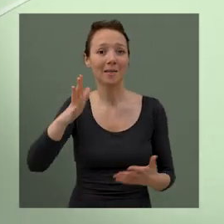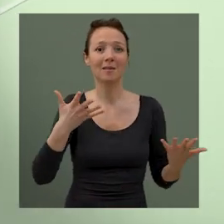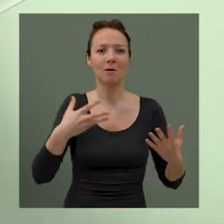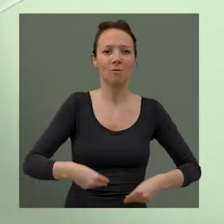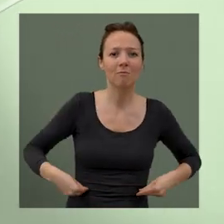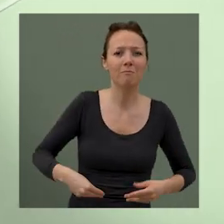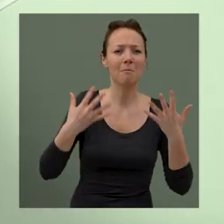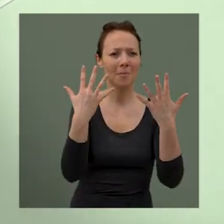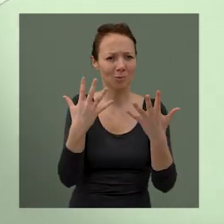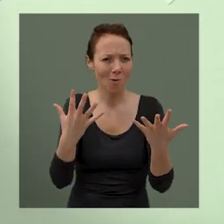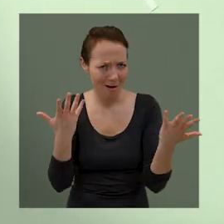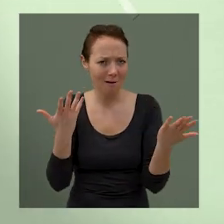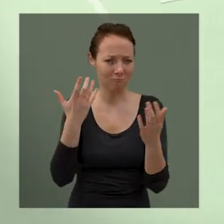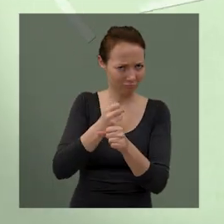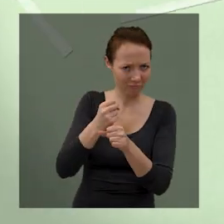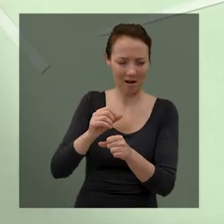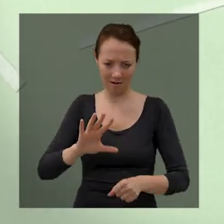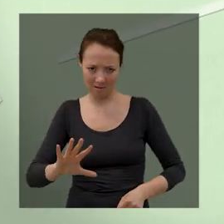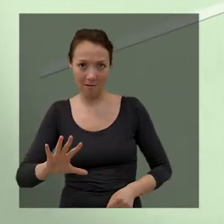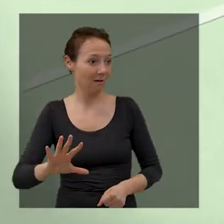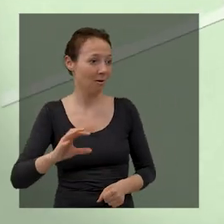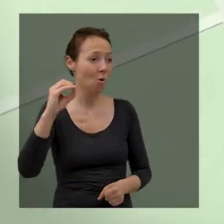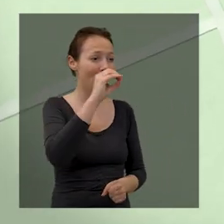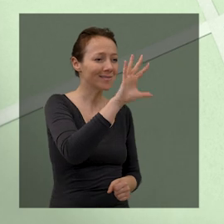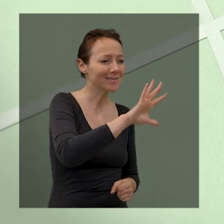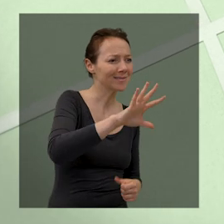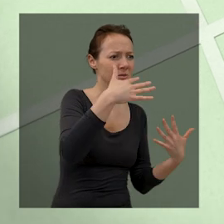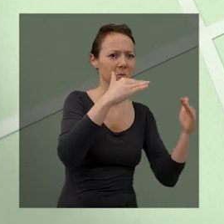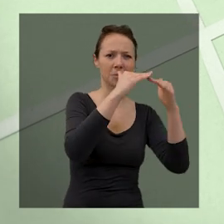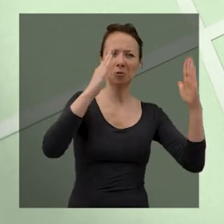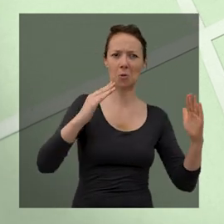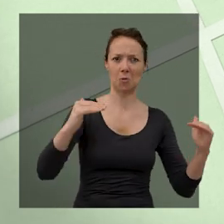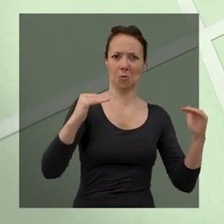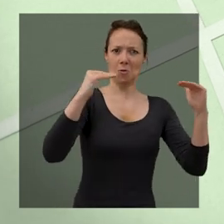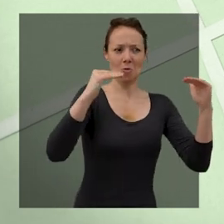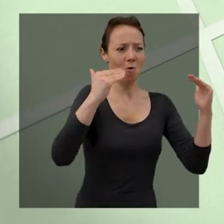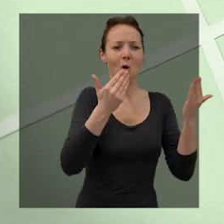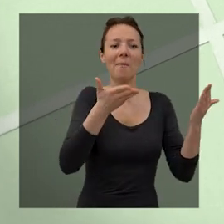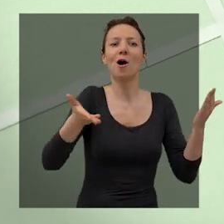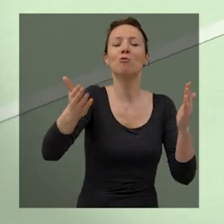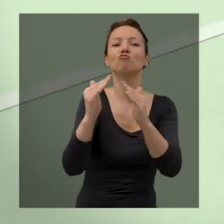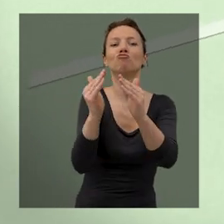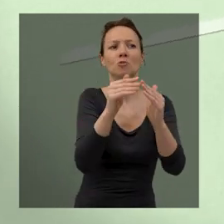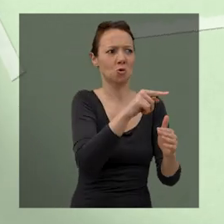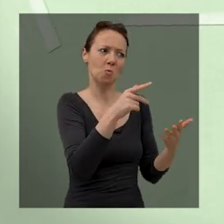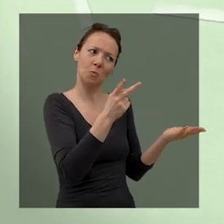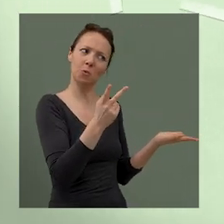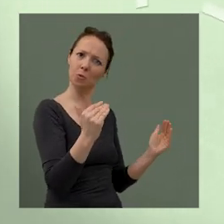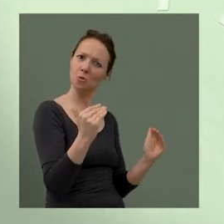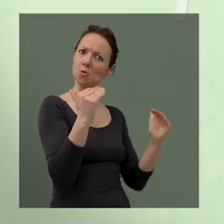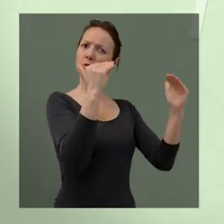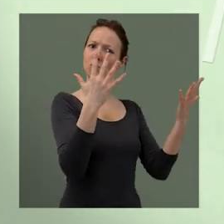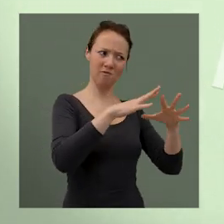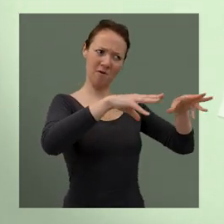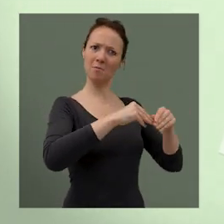artisans se sont installés à la périphérie de la ville. À l'ouest se trouvent les Domus. Ces grandes demeures urbaines se